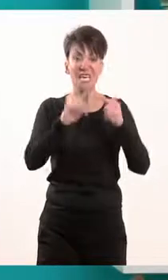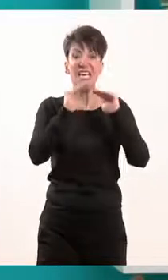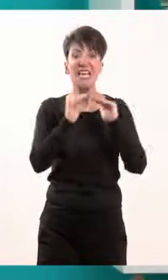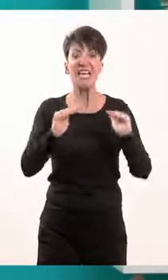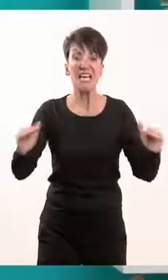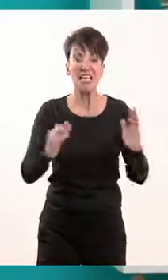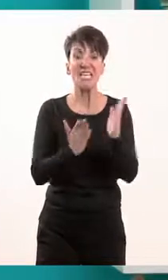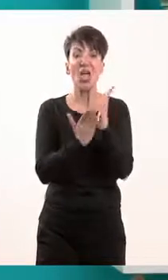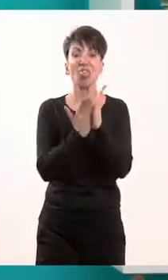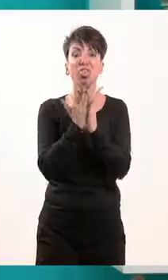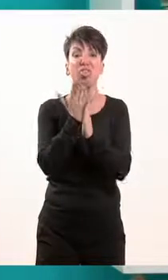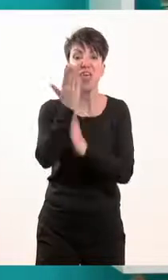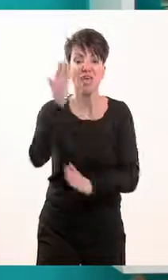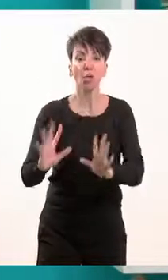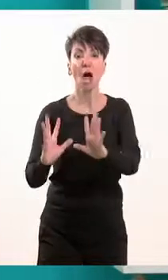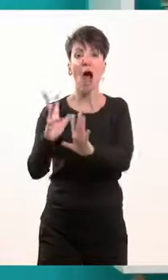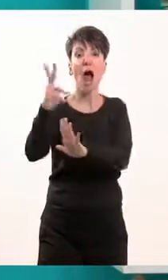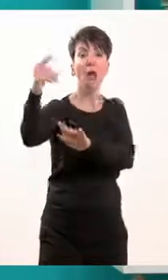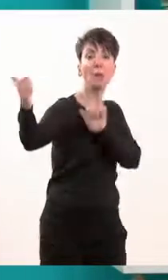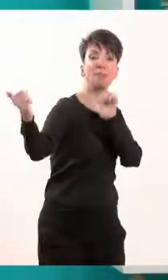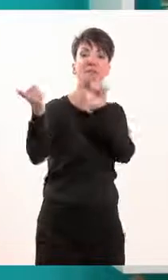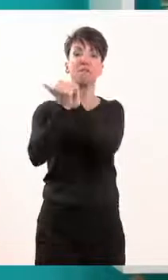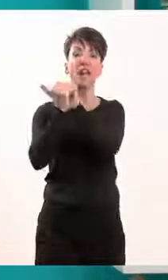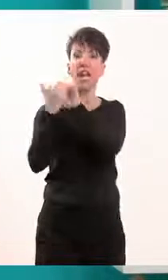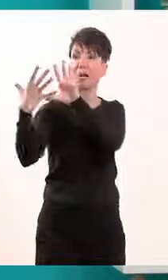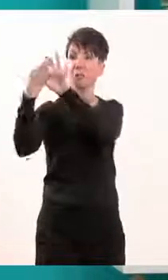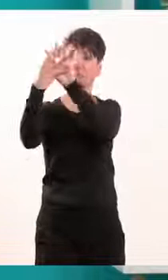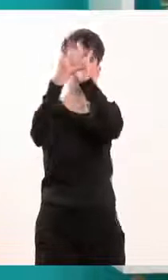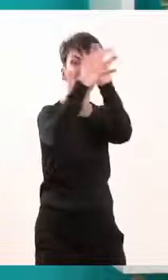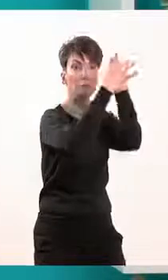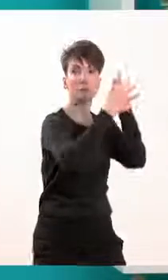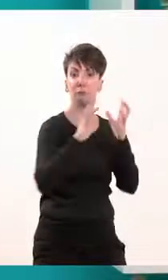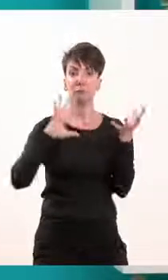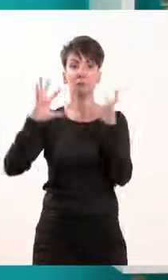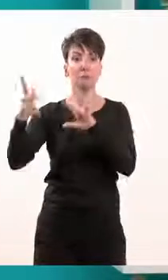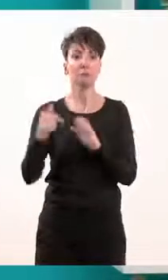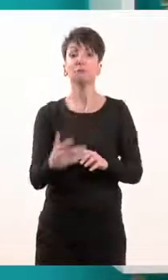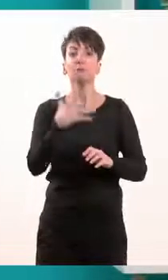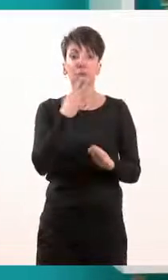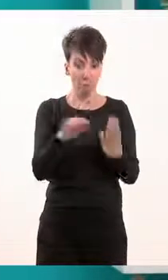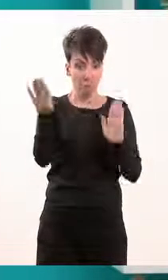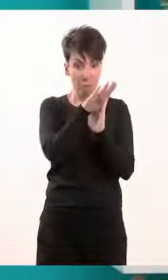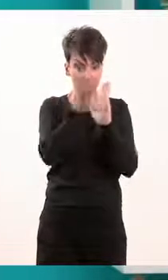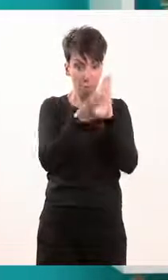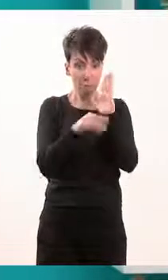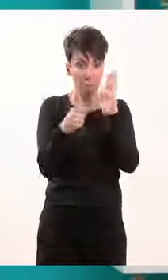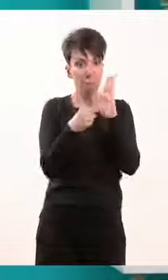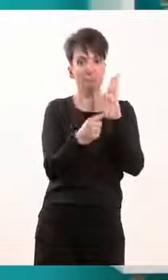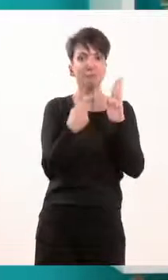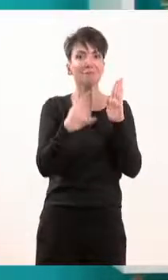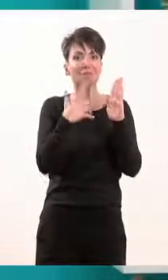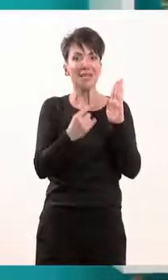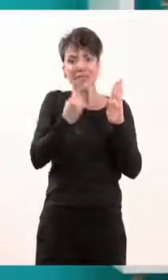φιλικών σχέσεων με άλλα κράτη και λαούς. Καθορίζει το Ελληνικό Σύνταγμα λοιπόν τη μορφή του πολιτεύματος μας,